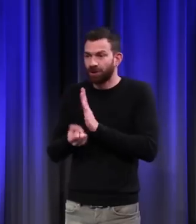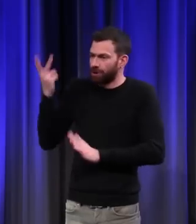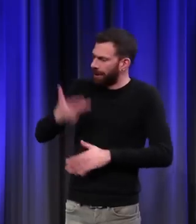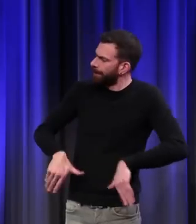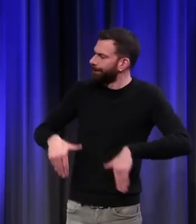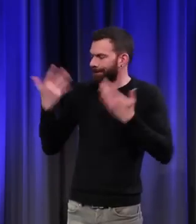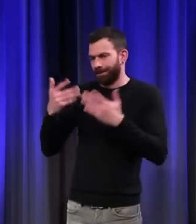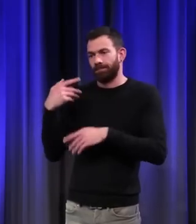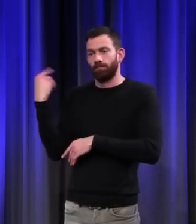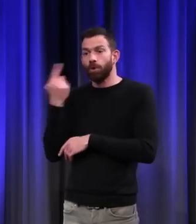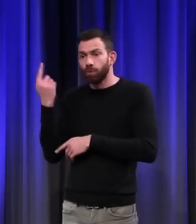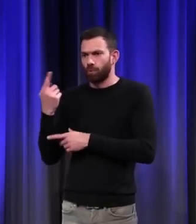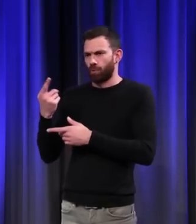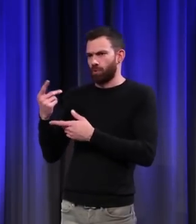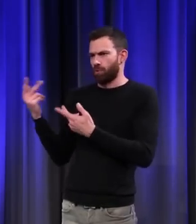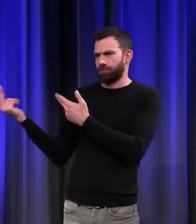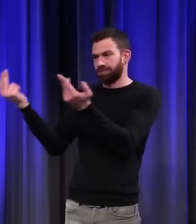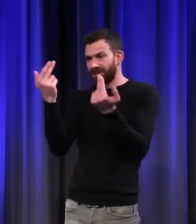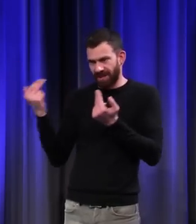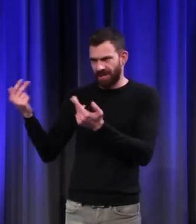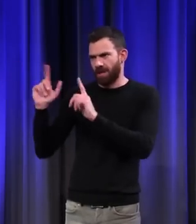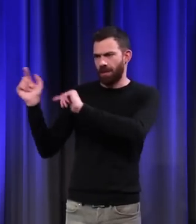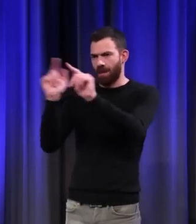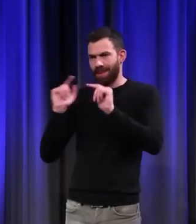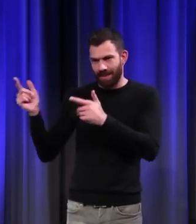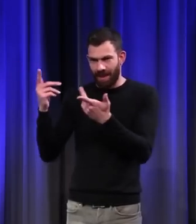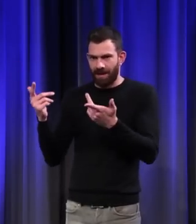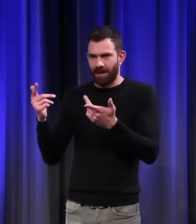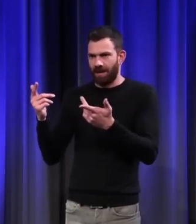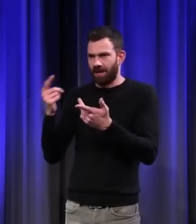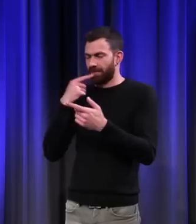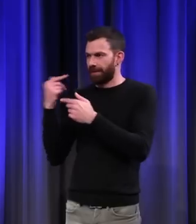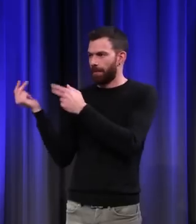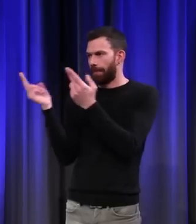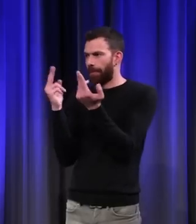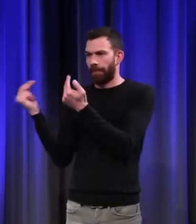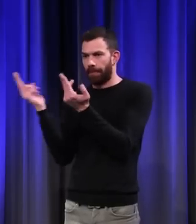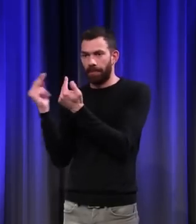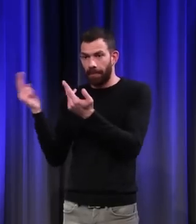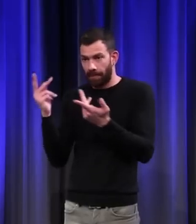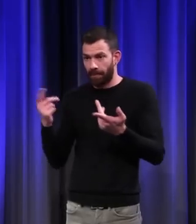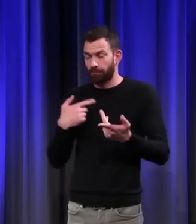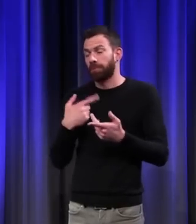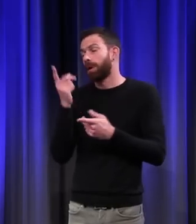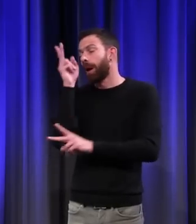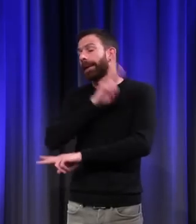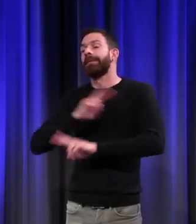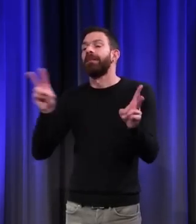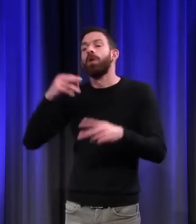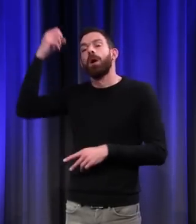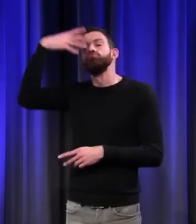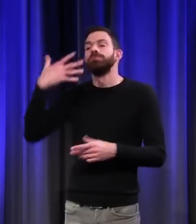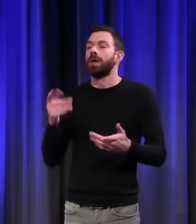toujours avec des flammes, c'est-à-dire des lumières qui bougent, qui n'ont aucun rapport avec nos lumières à nous.